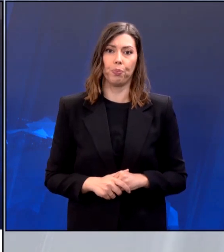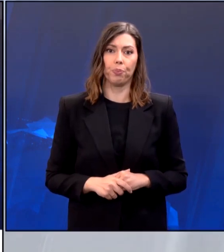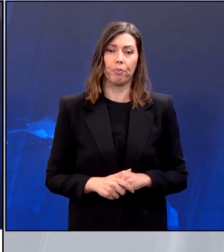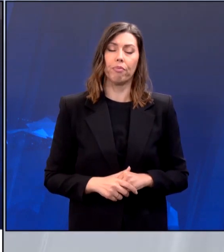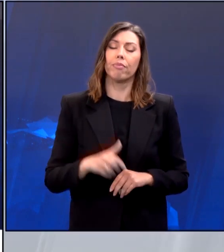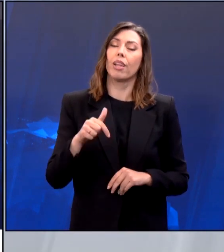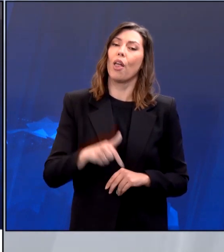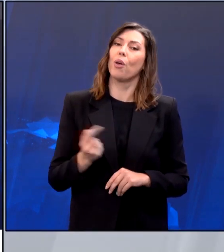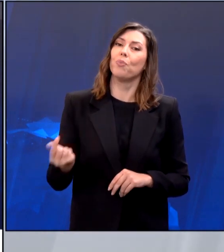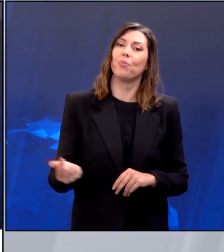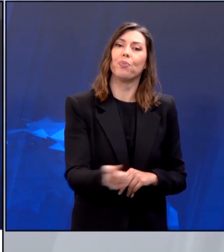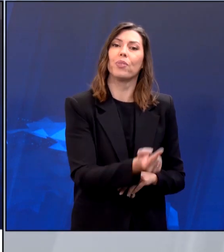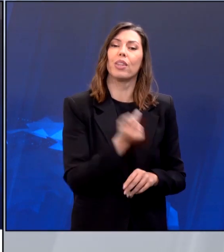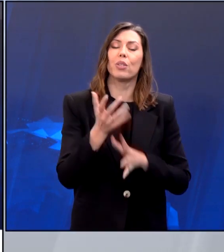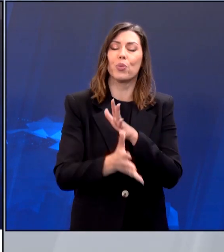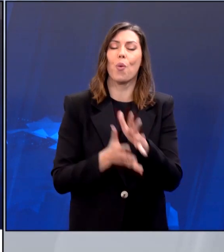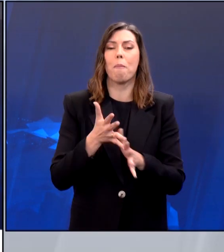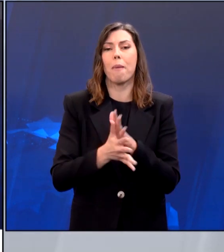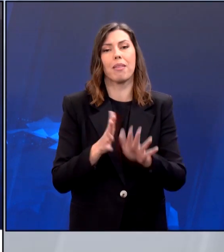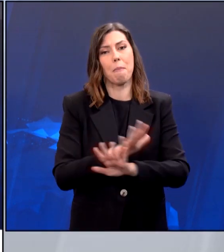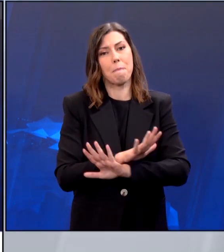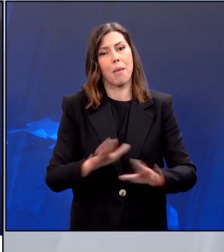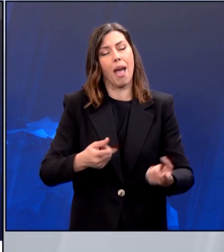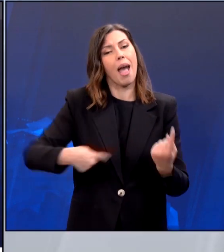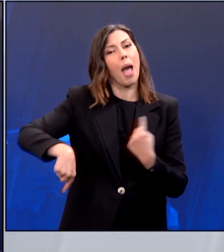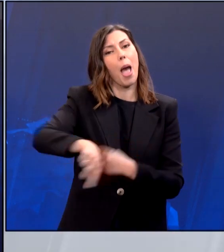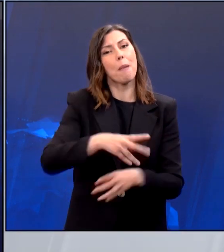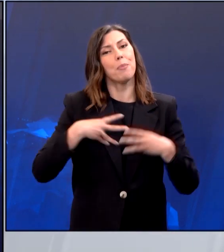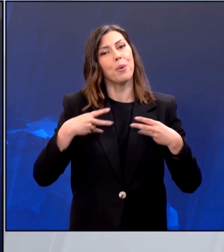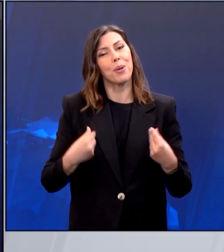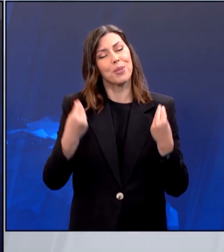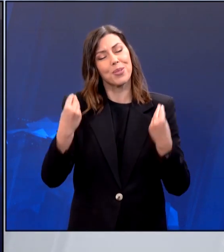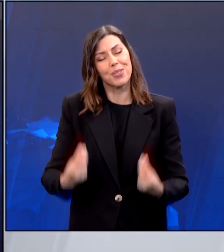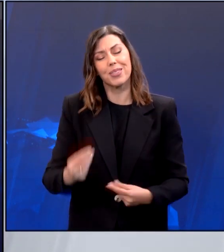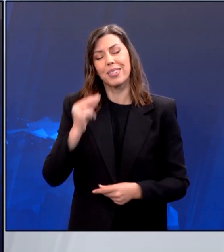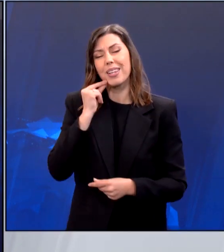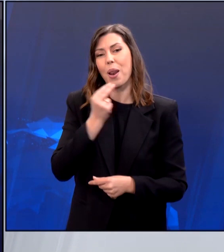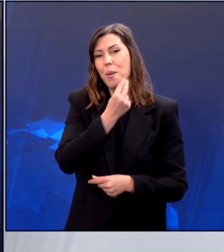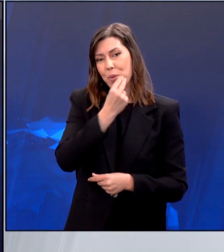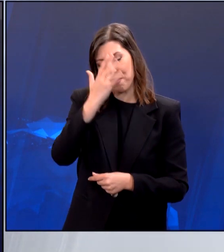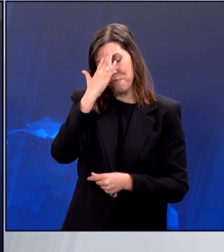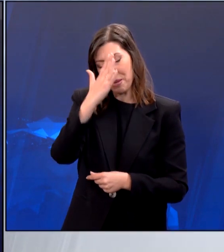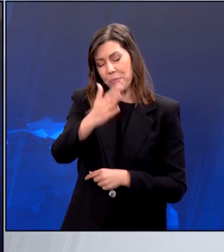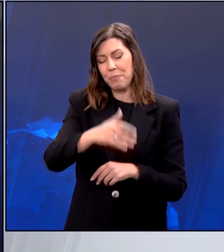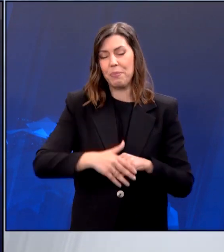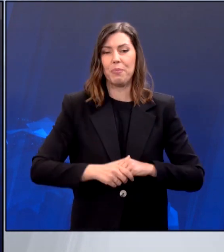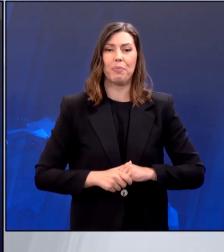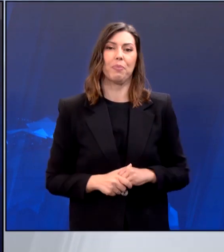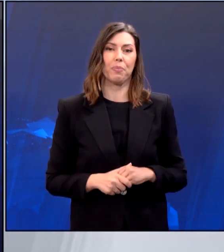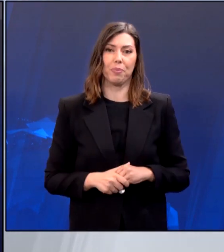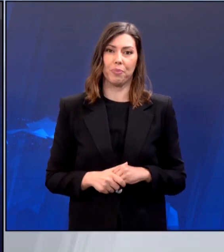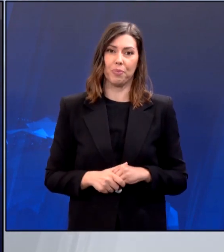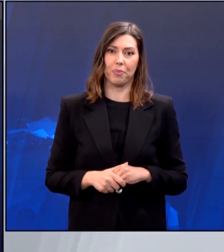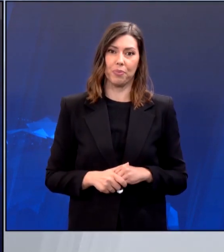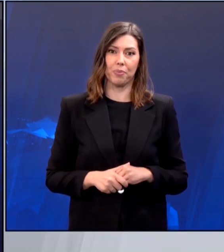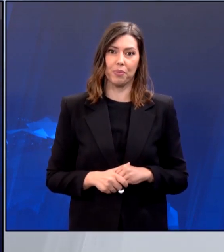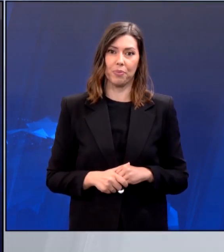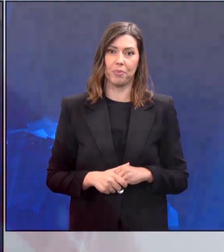Στο σημείο αυτό το δελτίωμα στη νοηματική γλώσσα ολοκληρώθηκε. Κυρίες και κύριοι, να έχετε ένα καλό βράδυ, καλή εβδομάδα σε όλους.